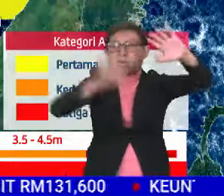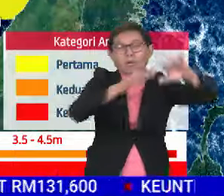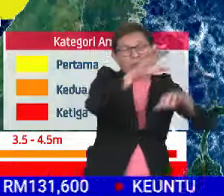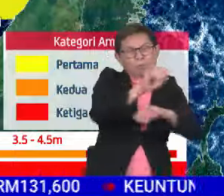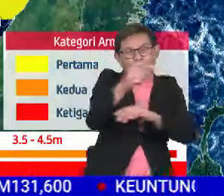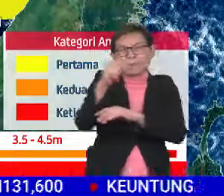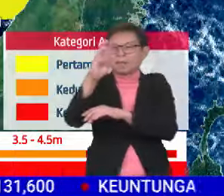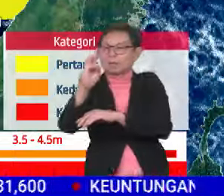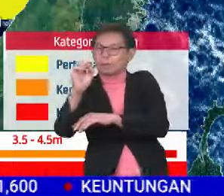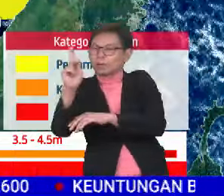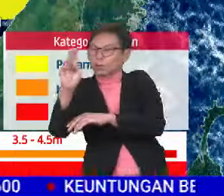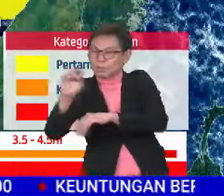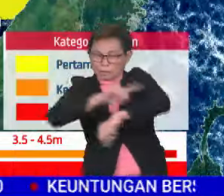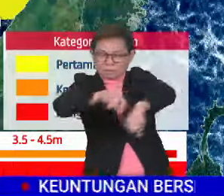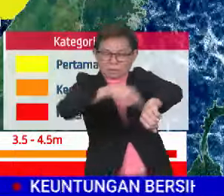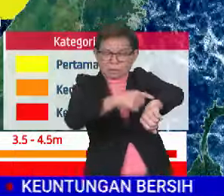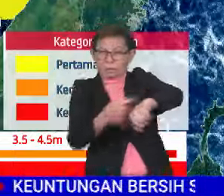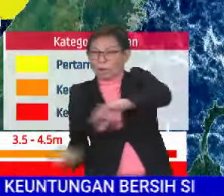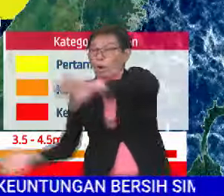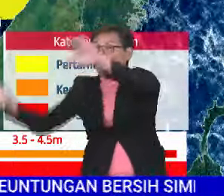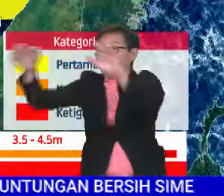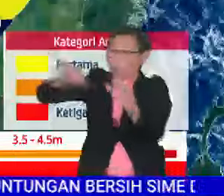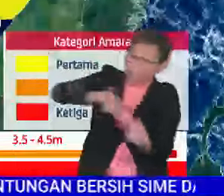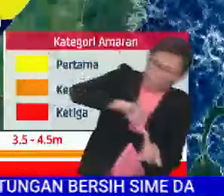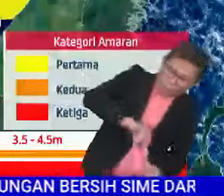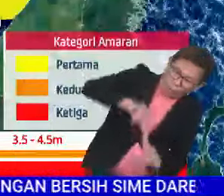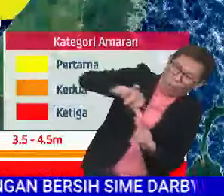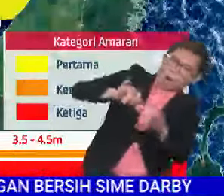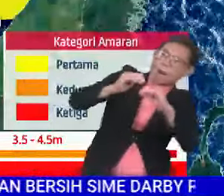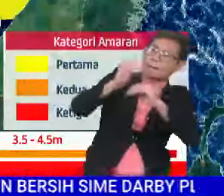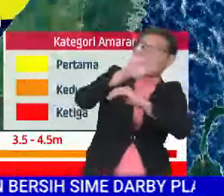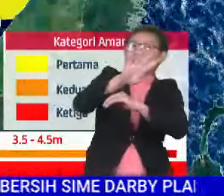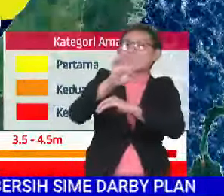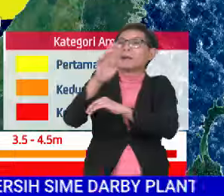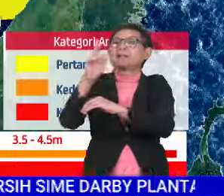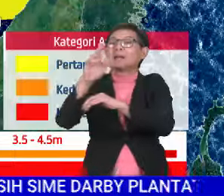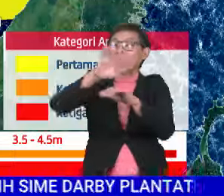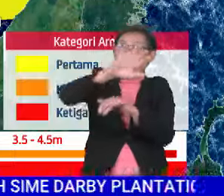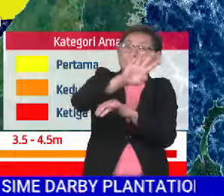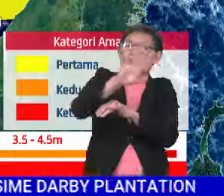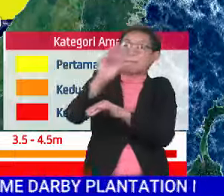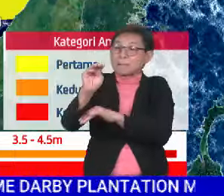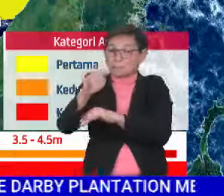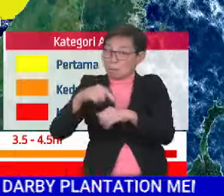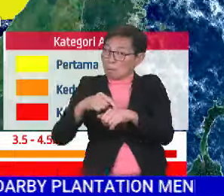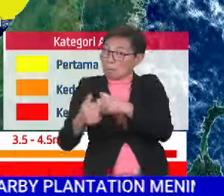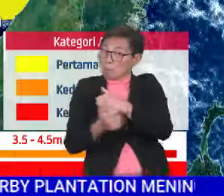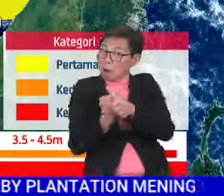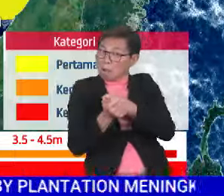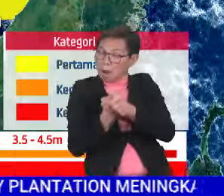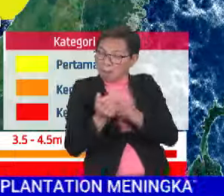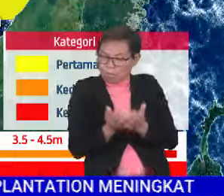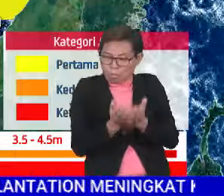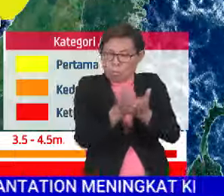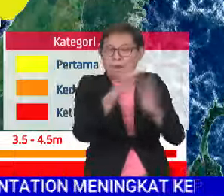50 hingga ke 60 km sejam dan ketiga nombak juga boleh melebihi 4.5 km dan keadaan ini ianya adalah berbahaya kepada buk-buk